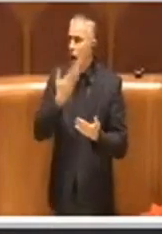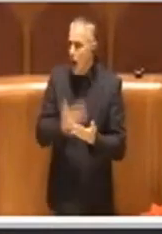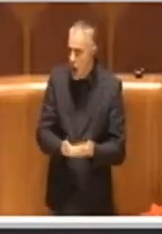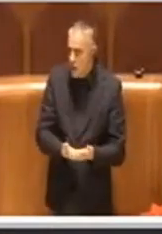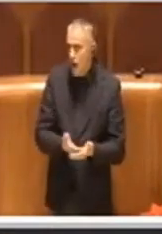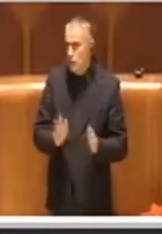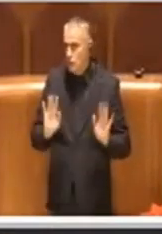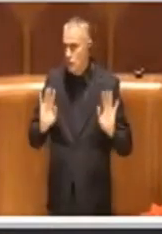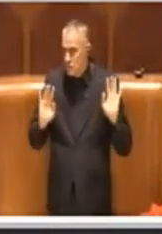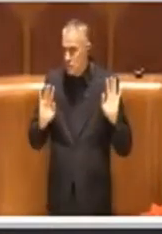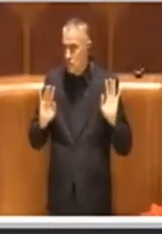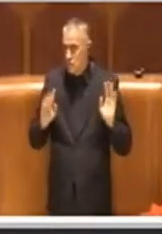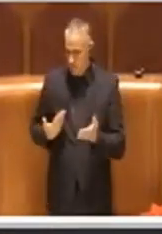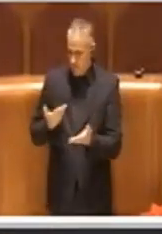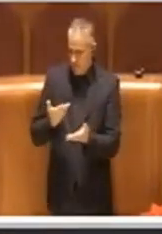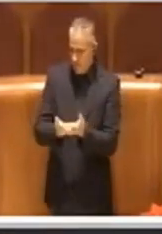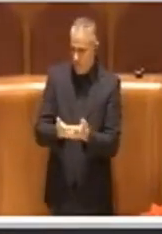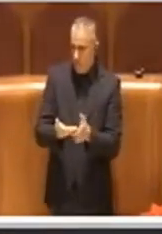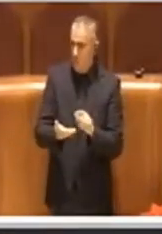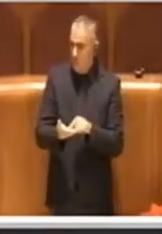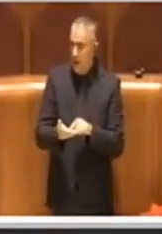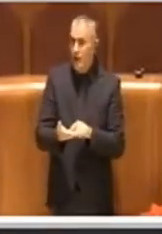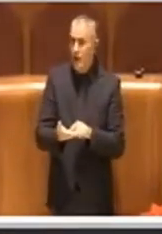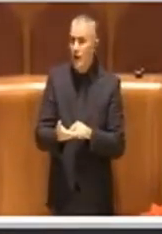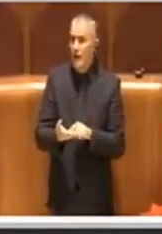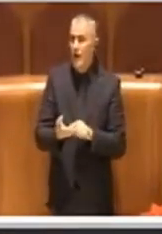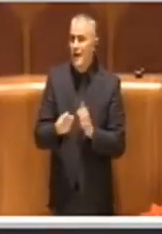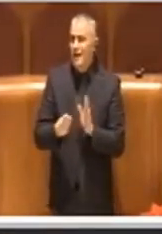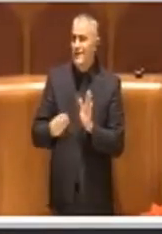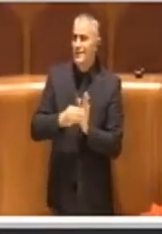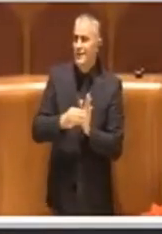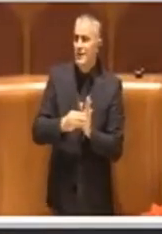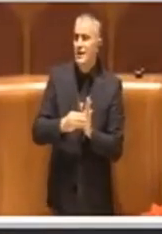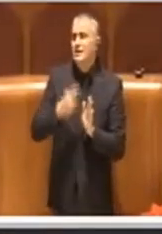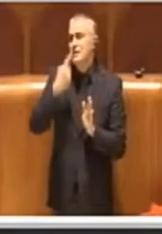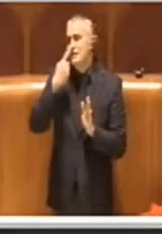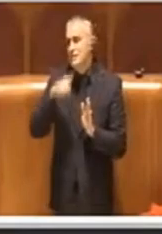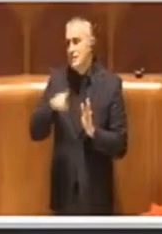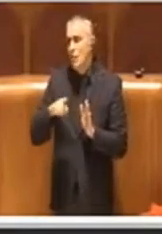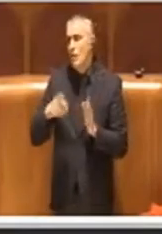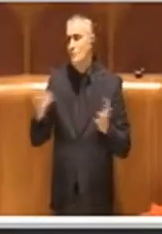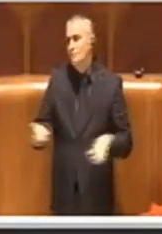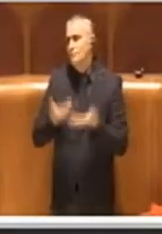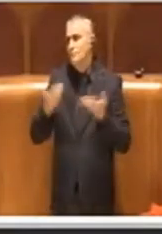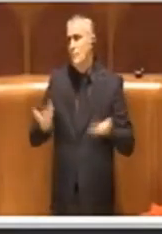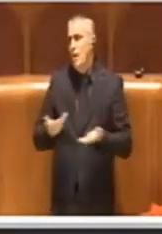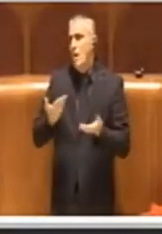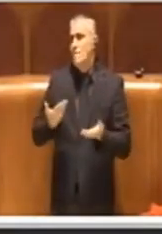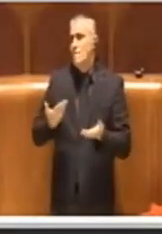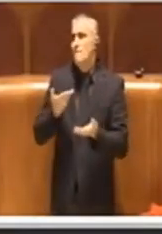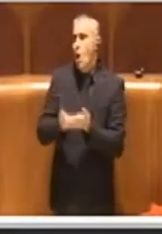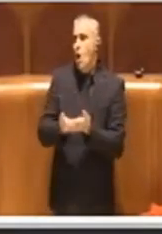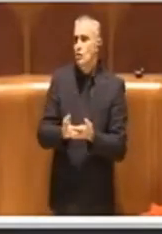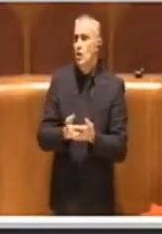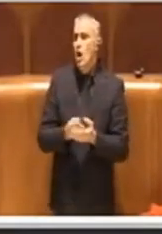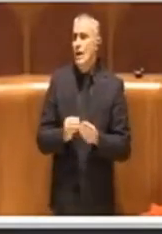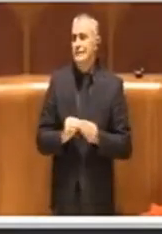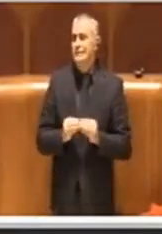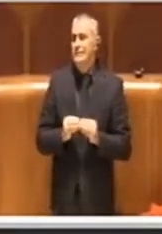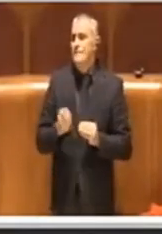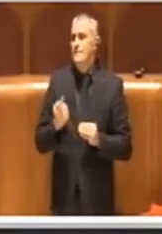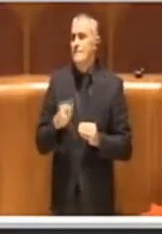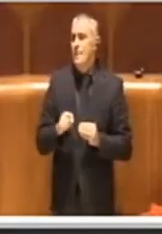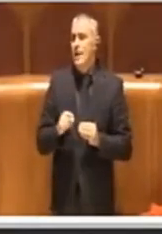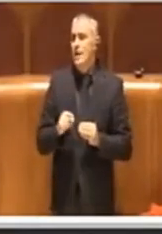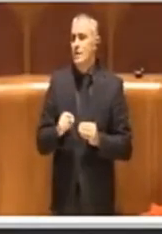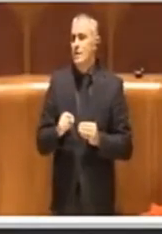permettere, la mozione non è una mozione strumentale per attaccare ai